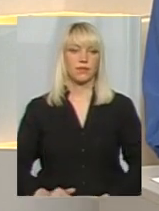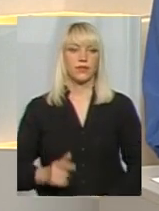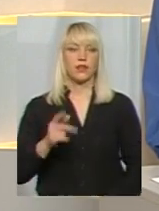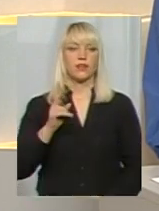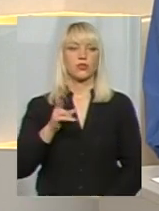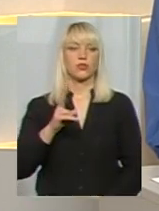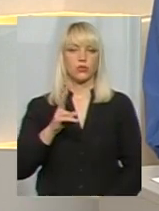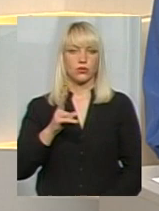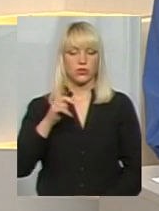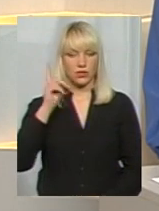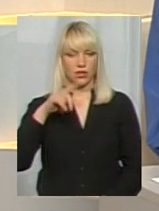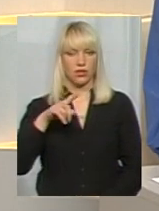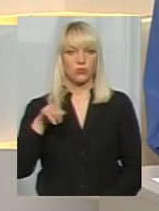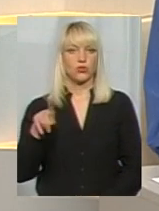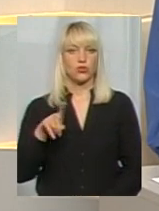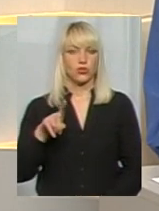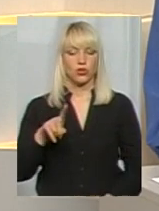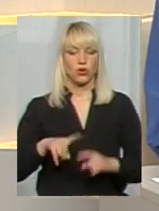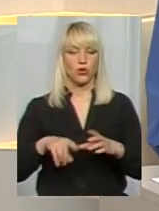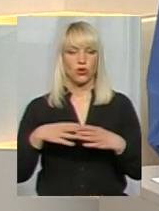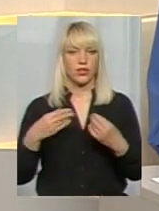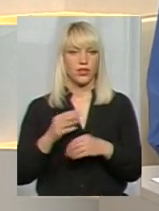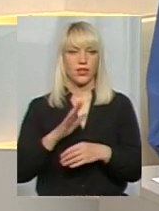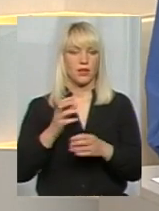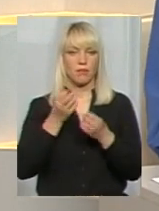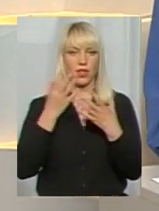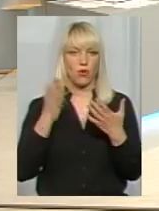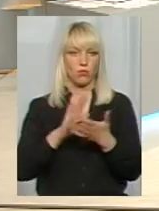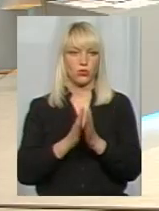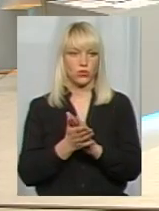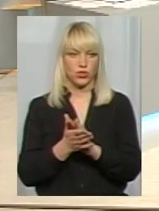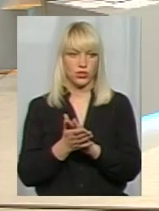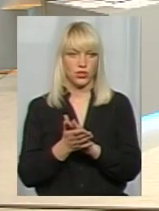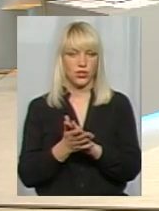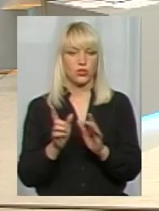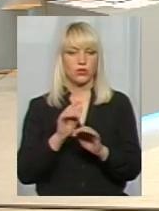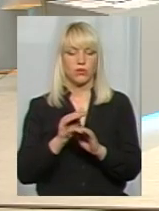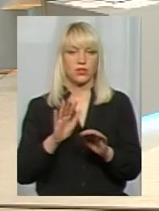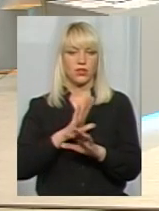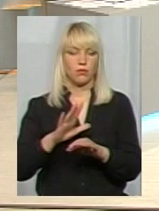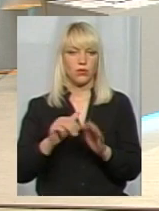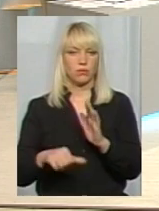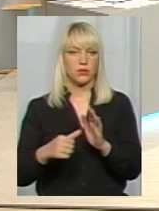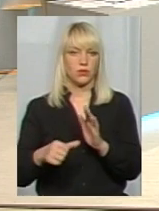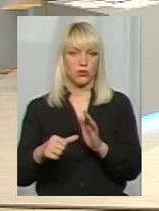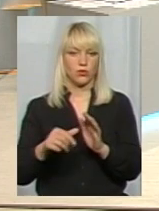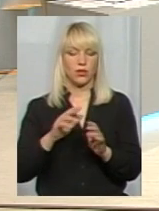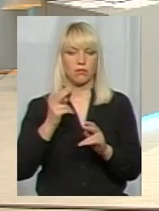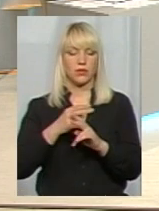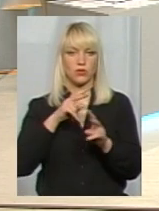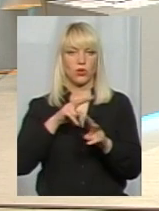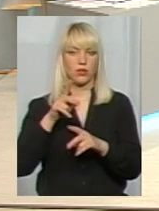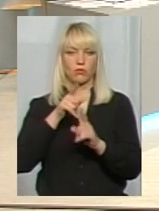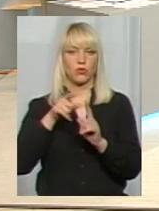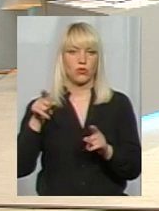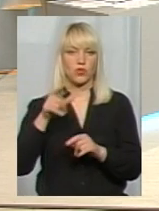діти, які ми знаємо, що родини не зовсім благополучні, щоб діти не були безпритульними і бездоглядними впродовж